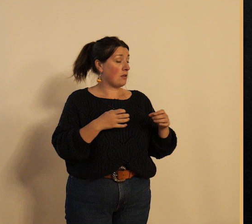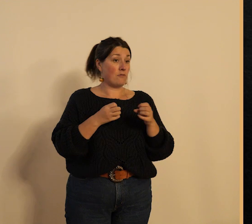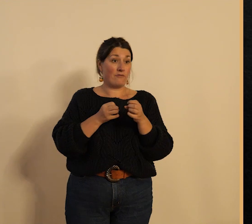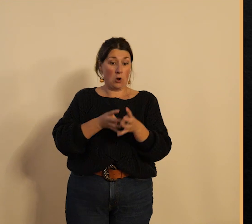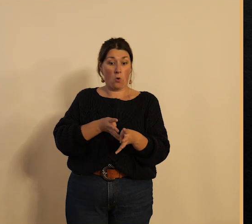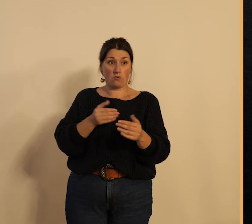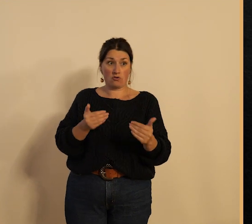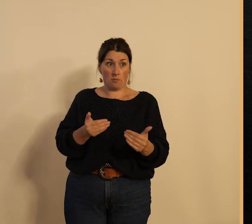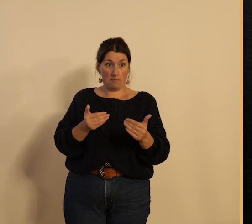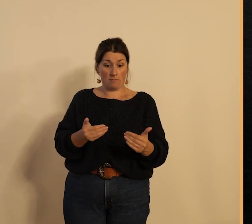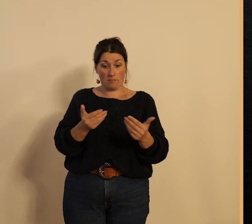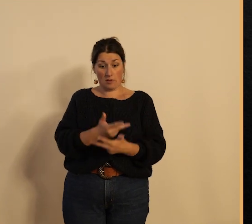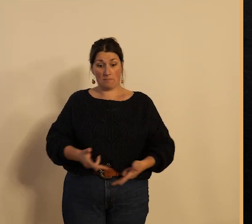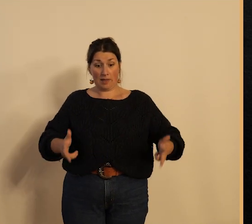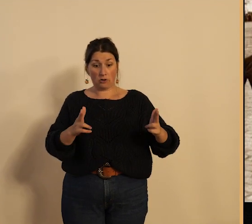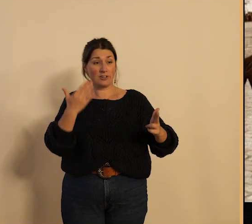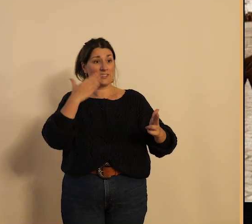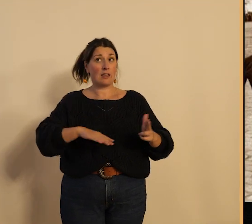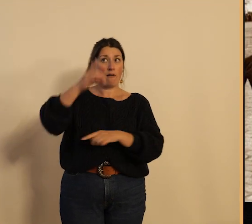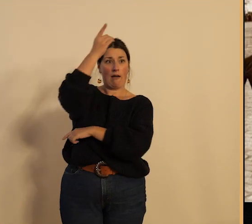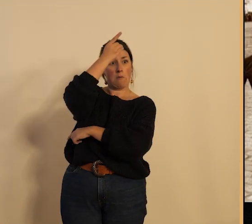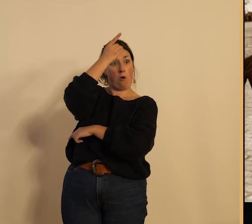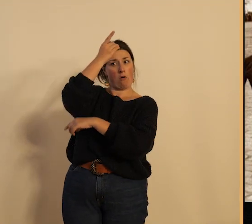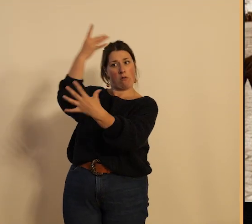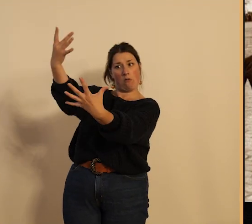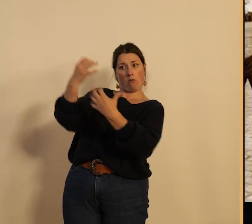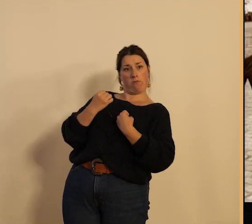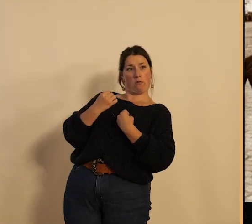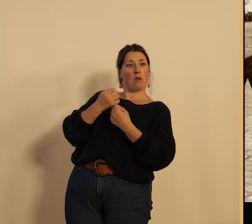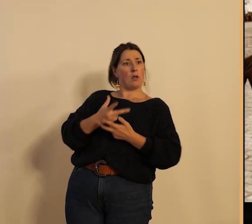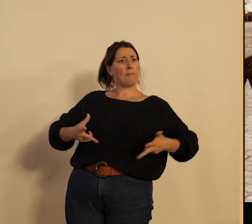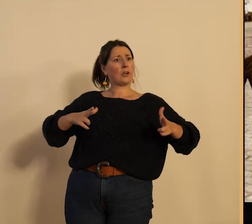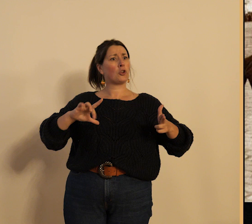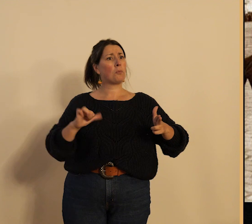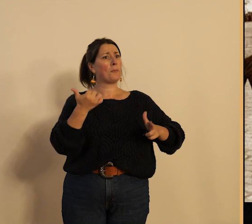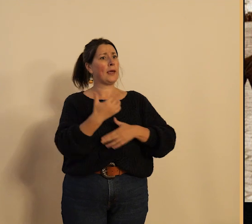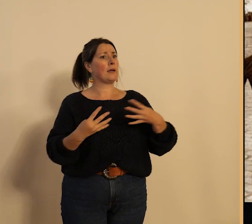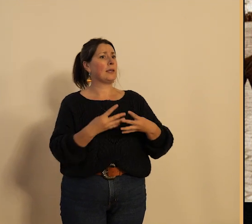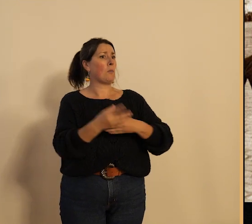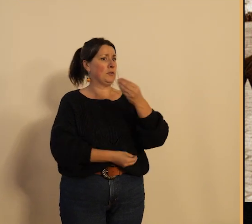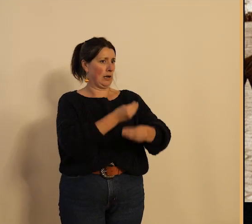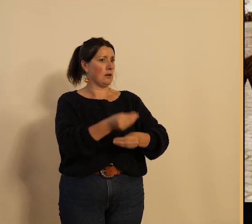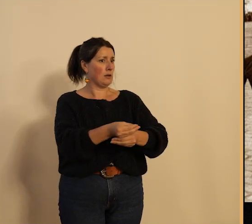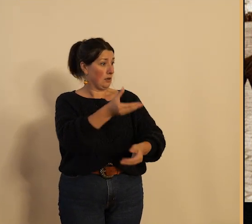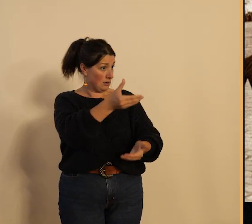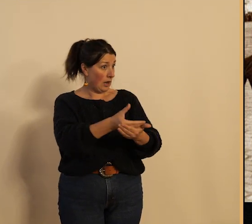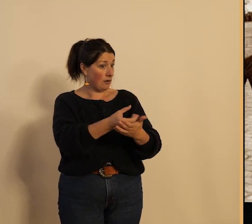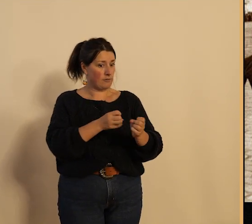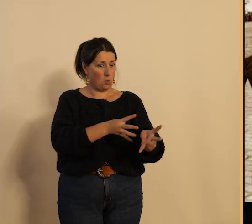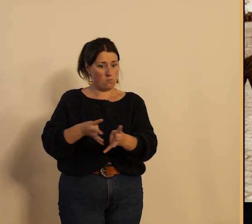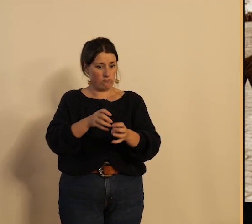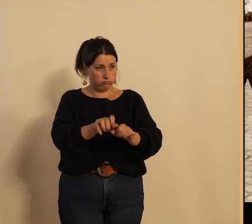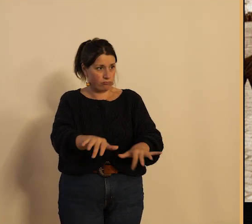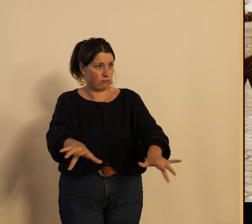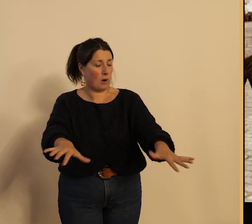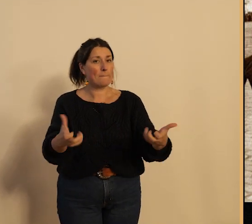'usage du vélo durant l'occupation c'est-à-dire la période de guerre on verra qu'effectivement en période de crise